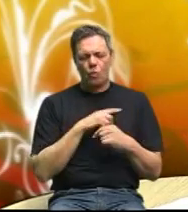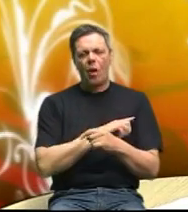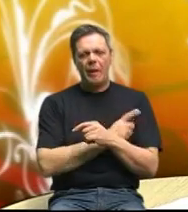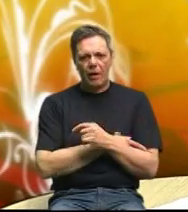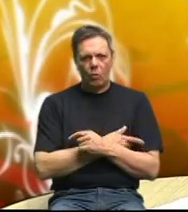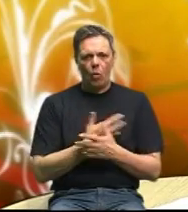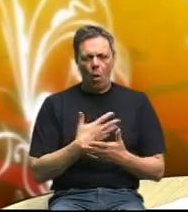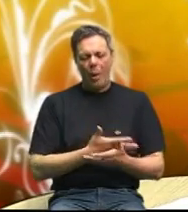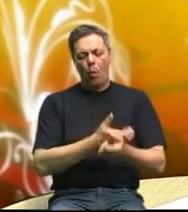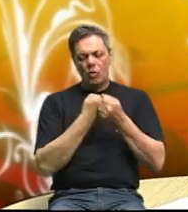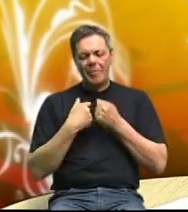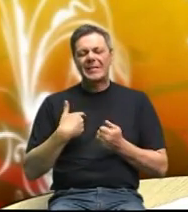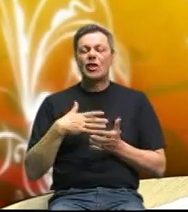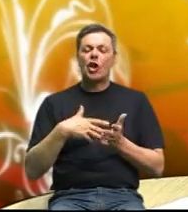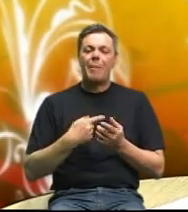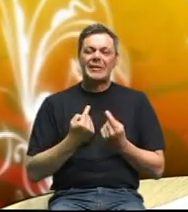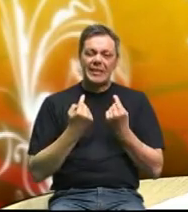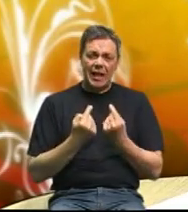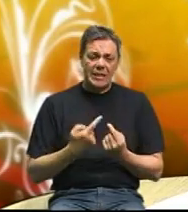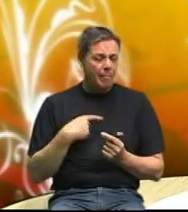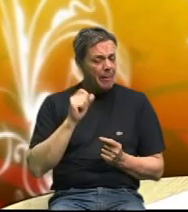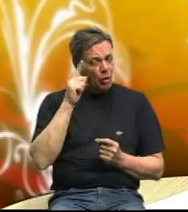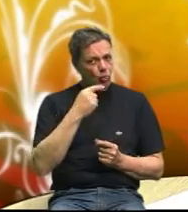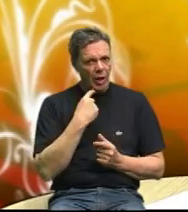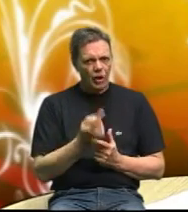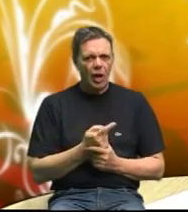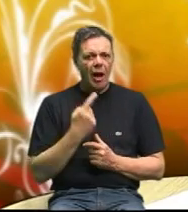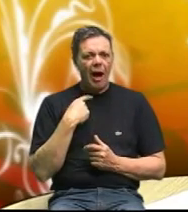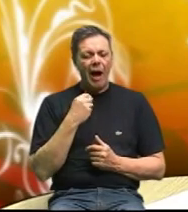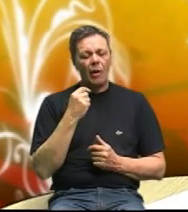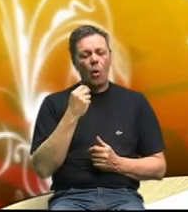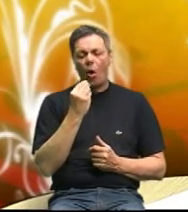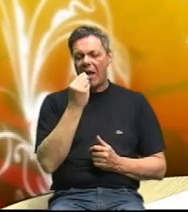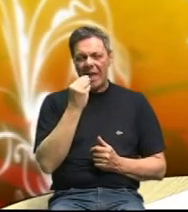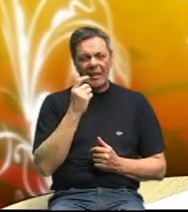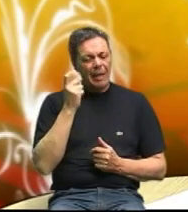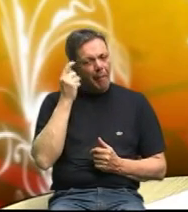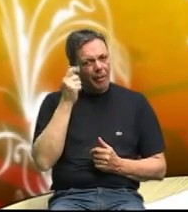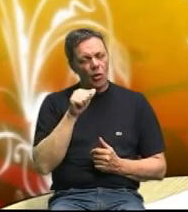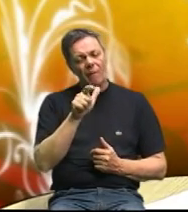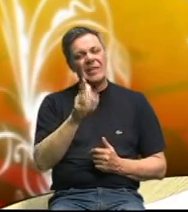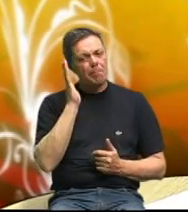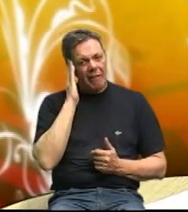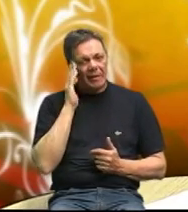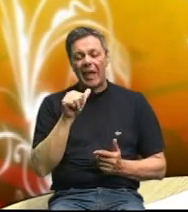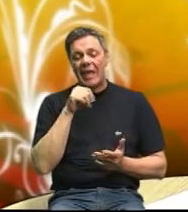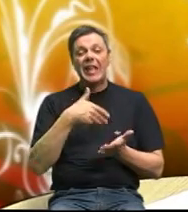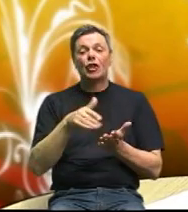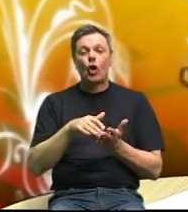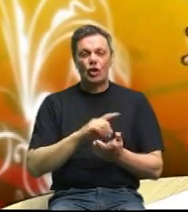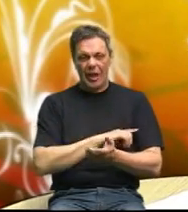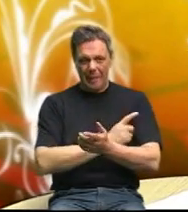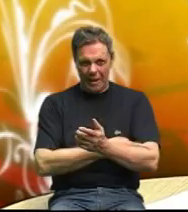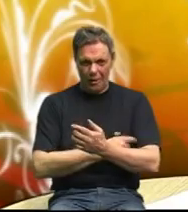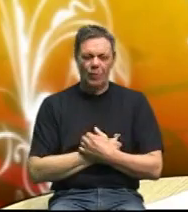iz naših masnih stanica da pa nije čudo reći ako jedete pamatno vi spavate i trožite energiju da